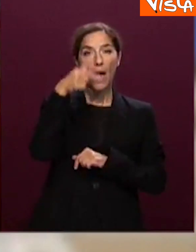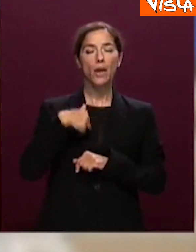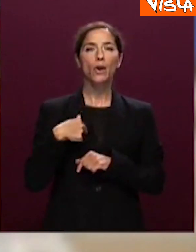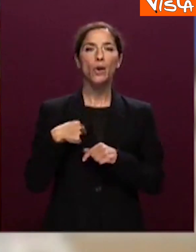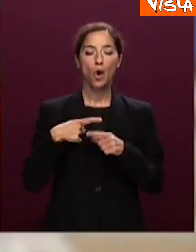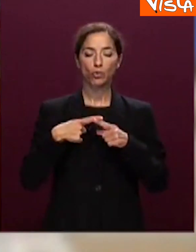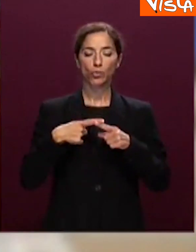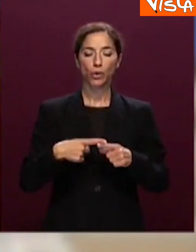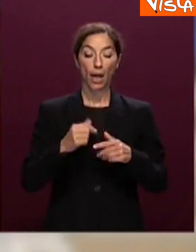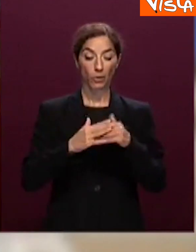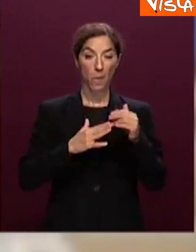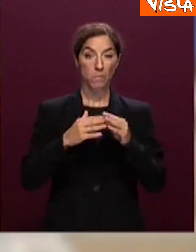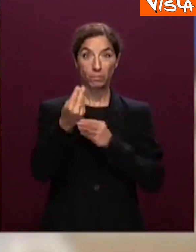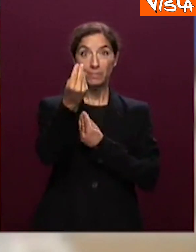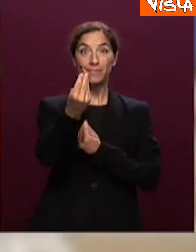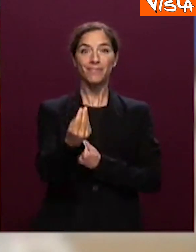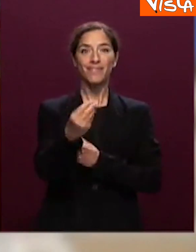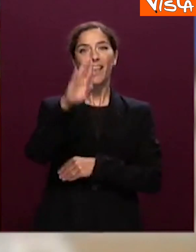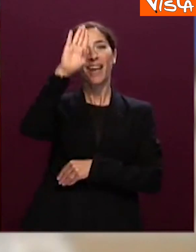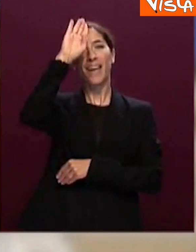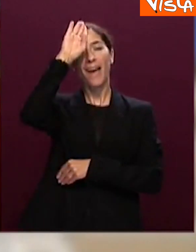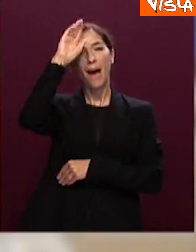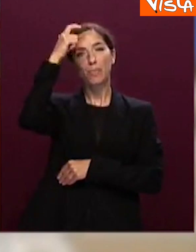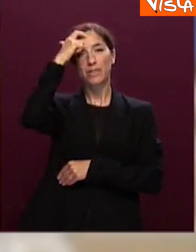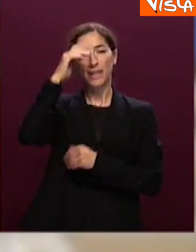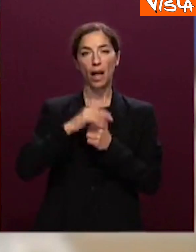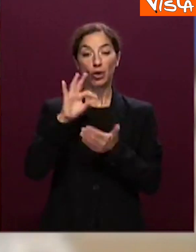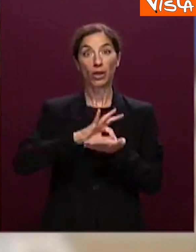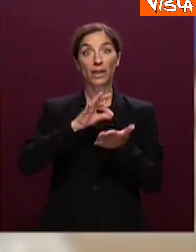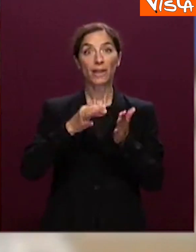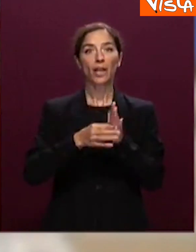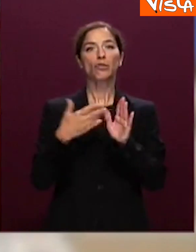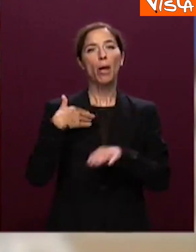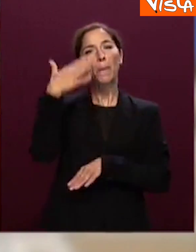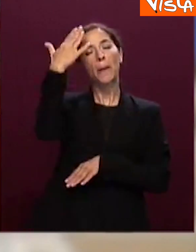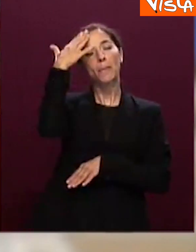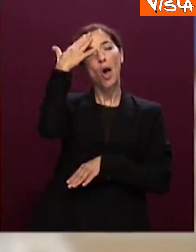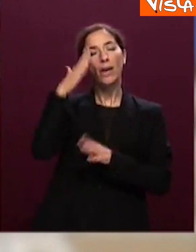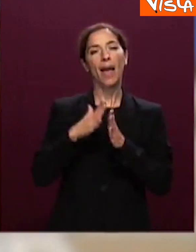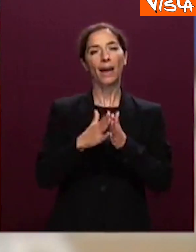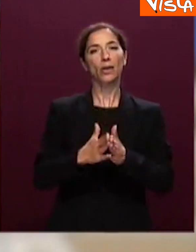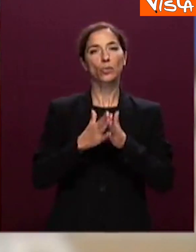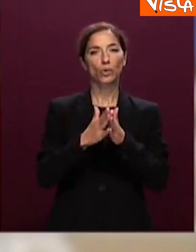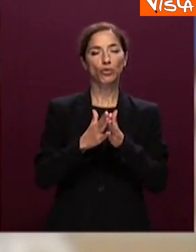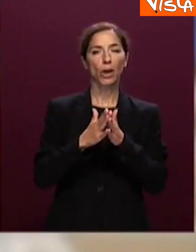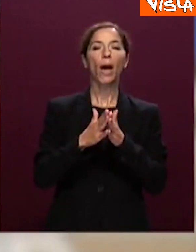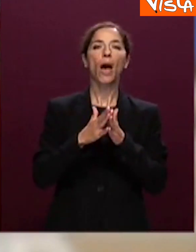Capo dello Stato, ricorreva la memoria liturgica di Giovanni Paolo II, un pontefice,